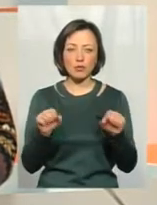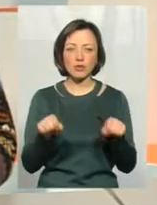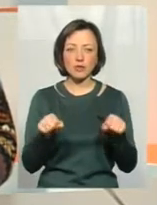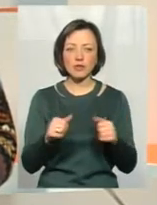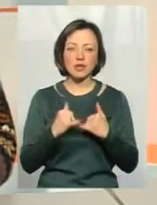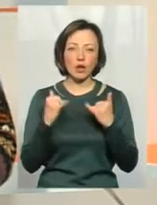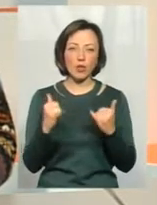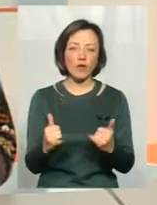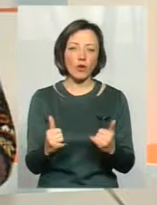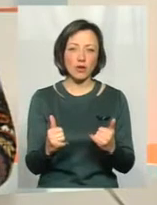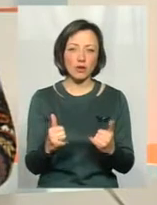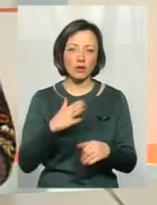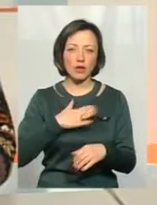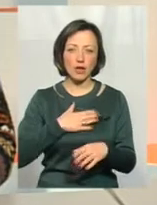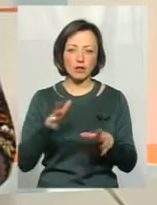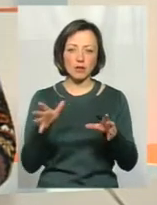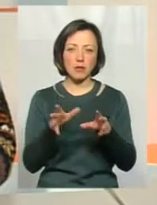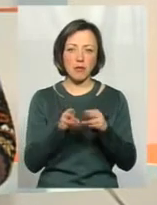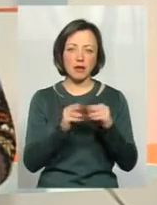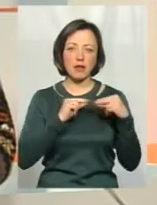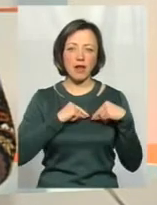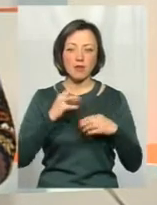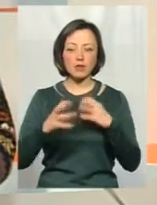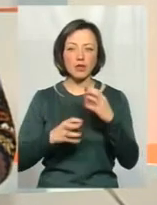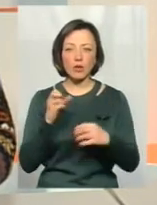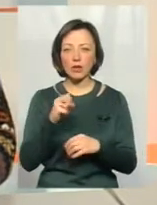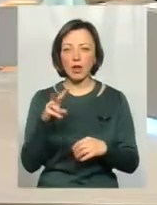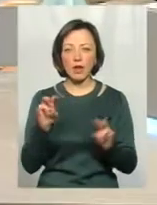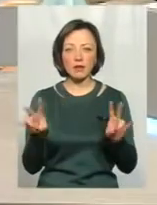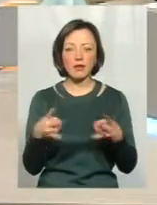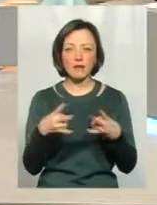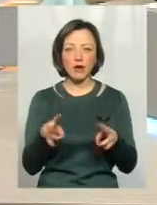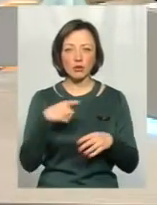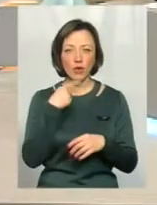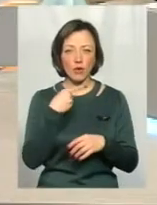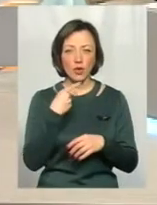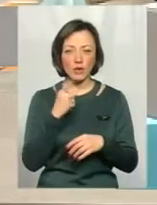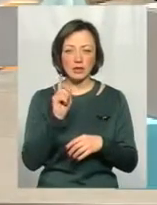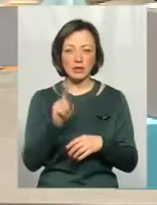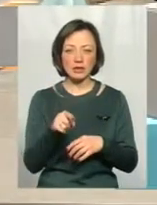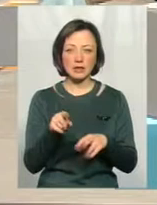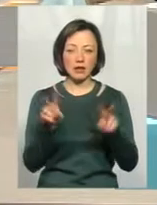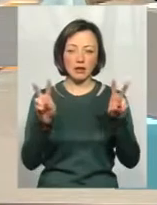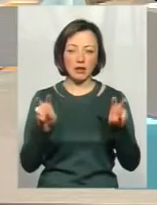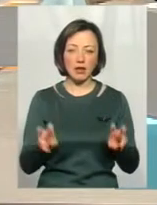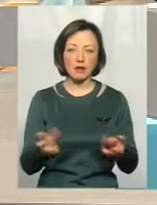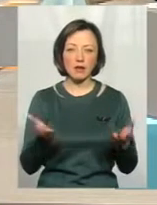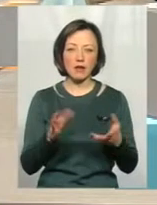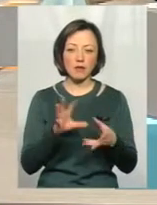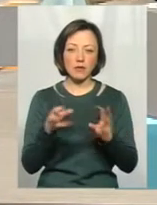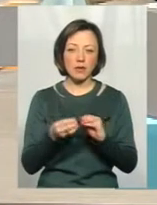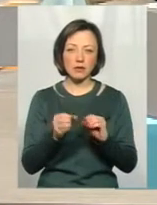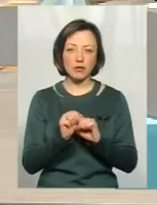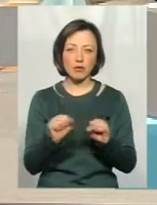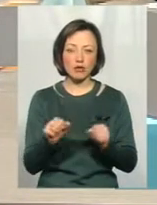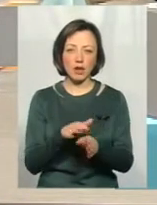задовільнити наших партнерів міжнародних, проте не варто говорити ті тези, які, в принципі, не